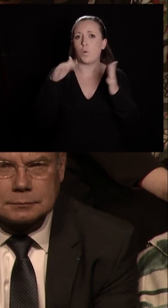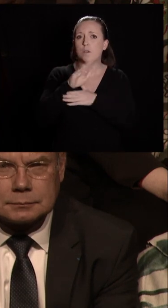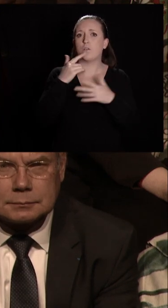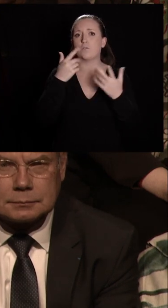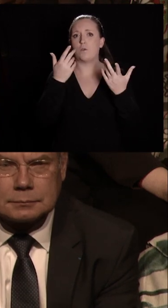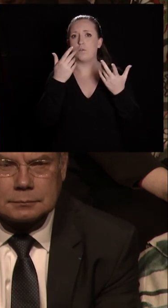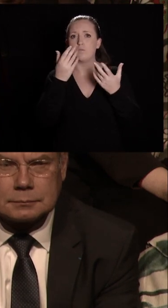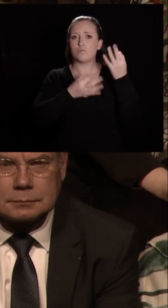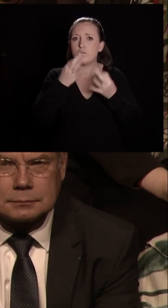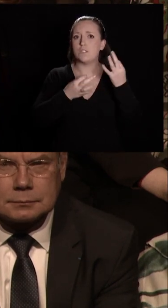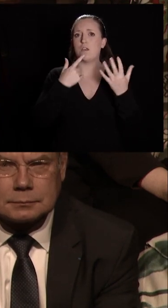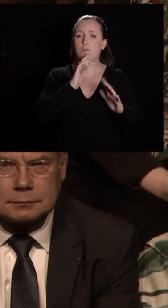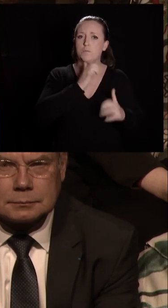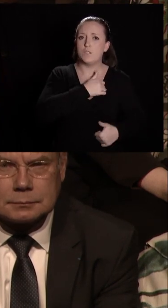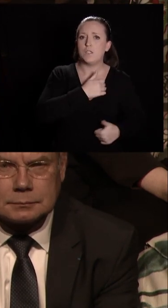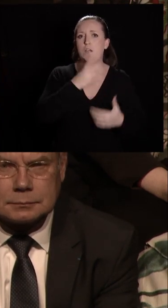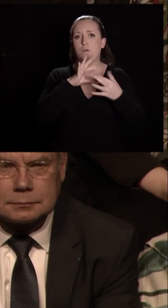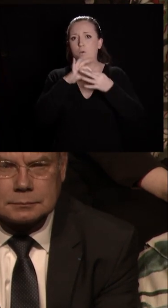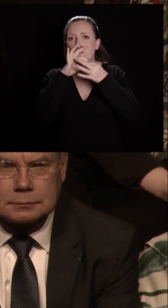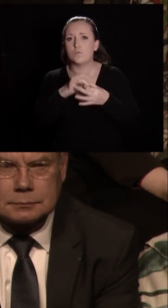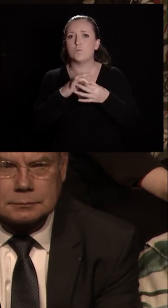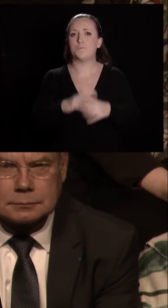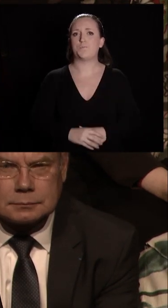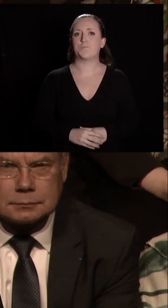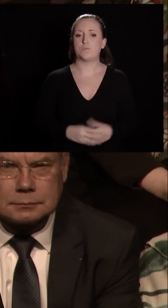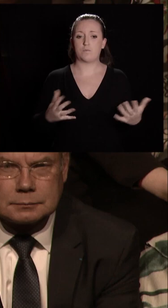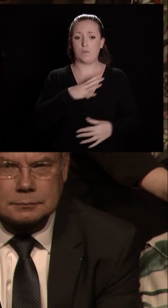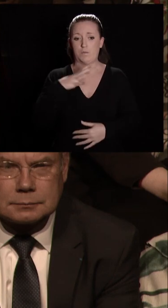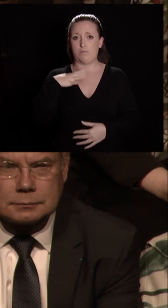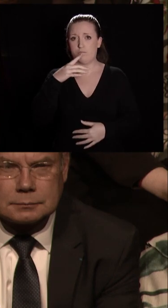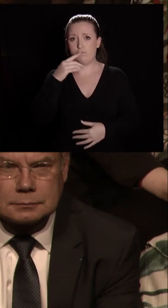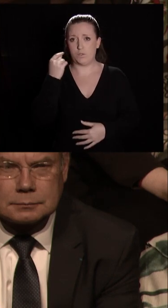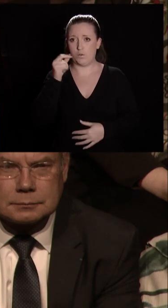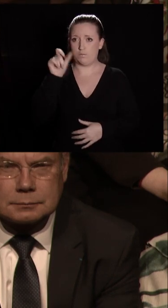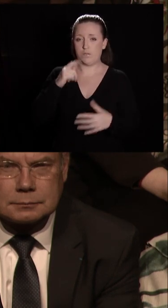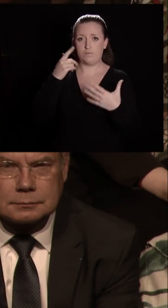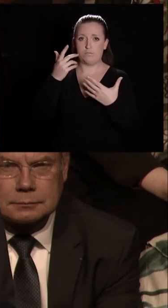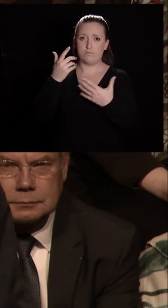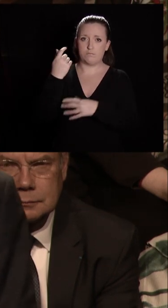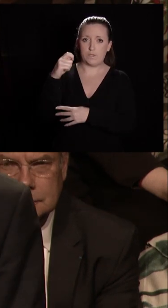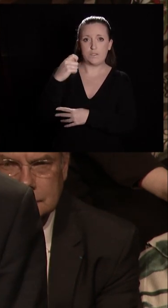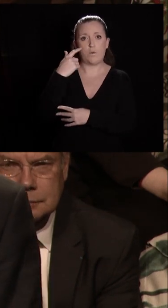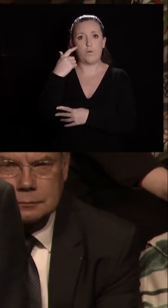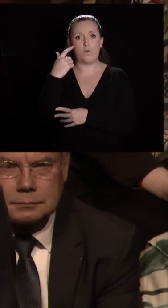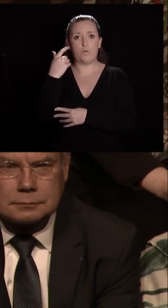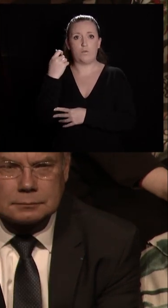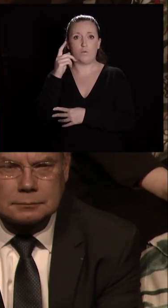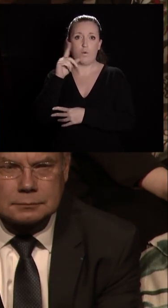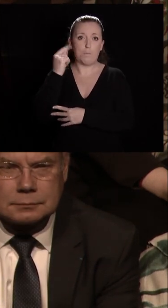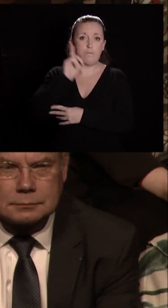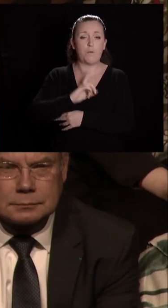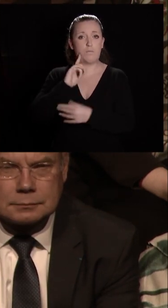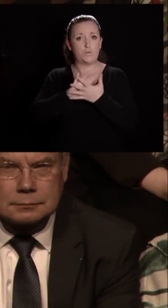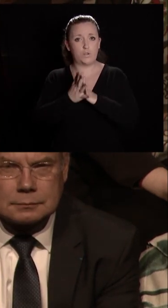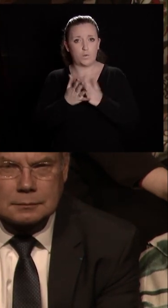civiles, militaires et religieuses, mesdames, messieurs les présidentes, présidentes d'associations, mesdames, messieurs, tout